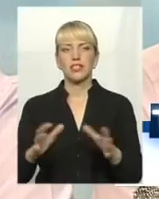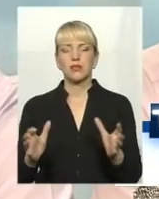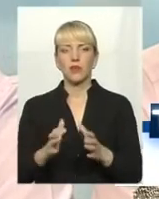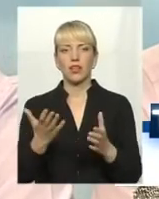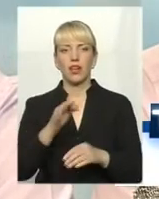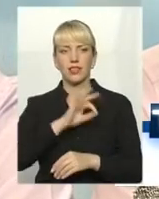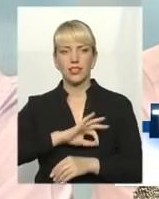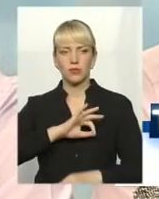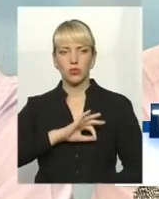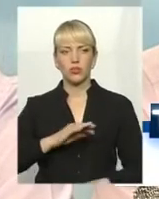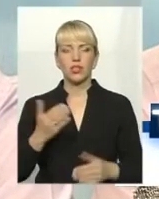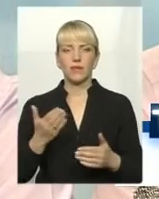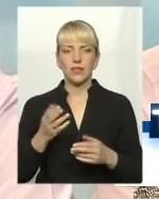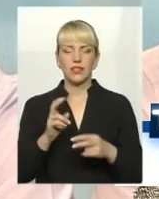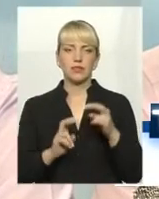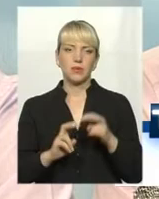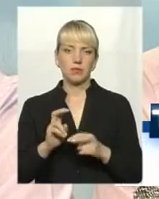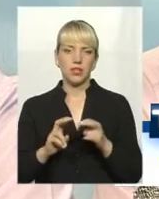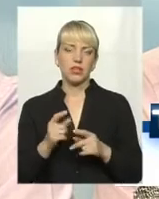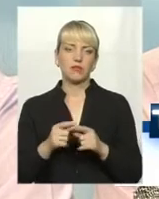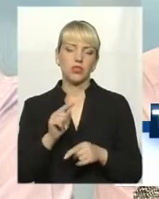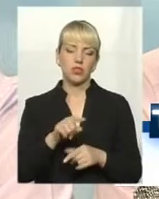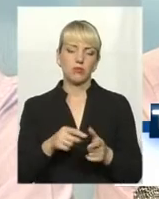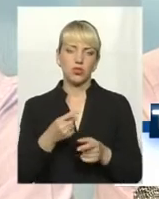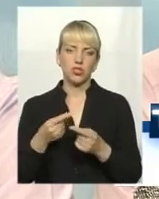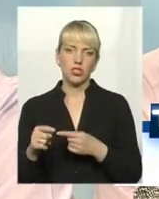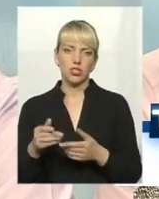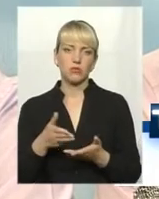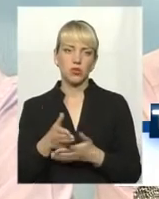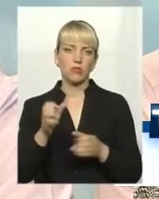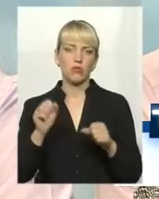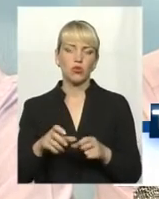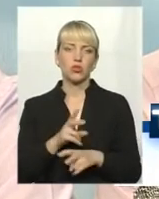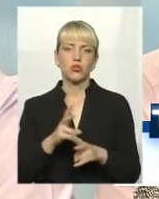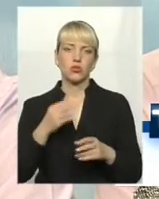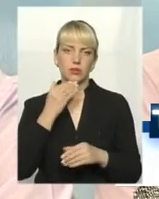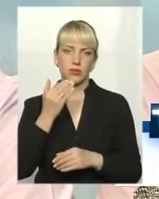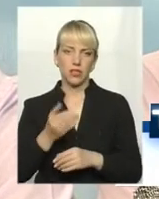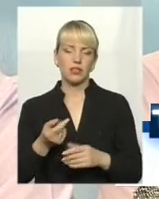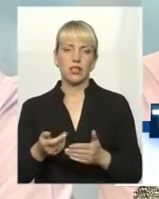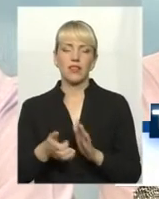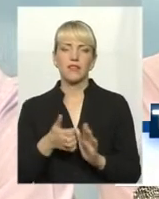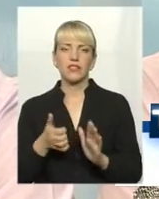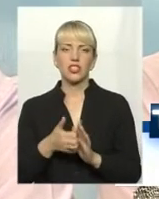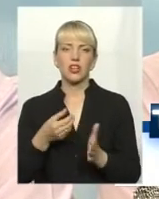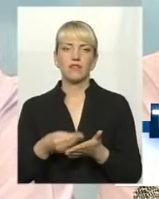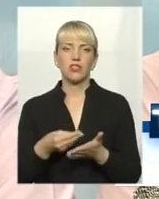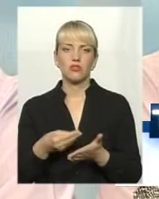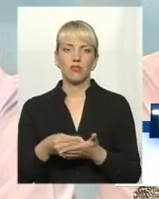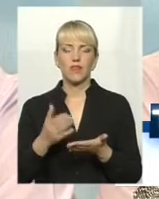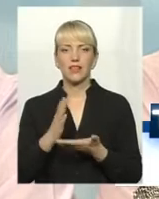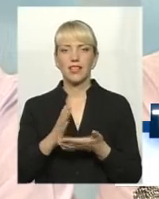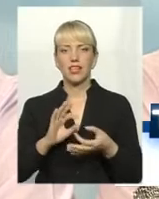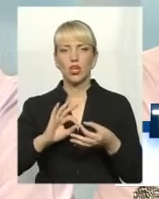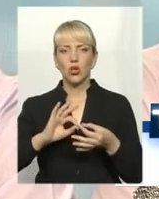експлуатують певні якісь підприємства і тим чи іншим чином можна з когось питати. Звичайно, не вистачає фінансування, є певні